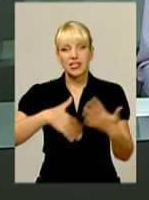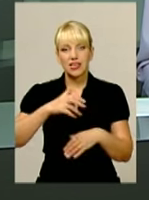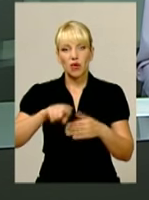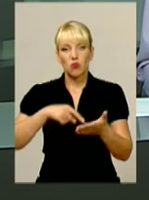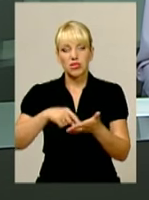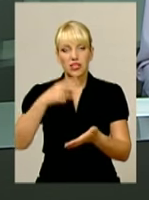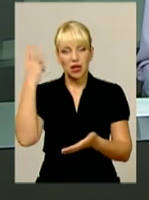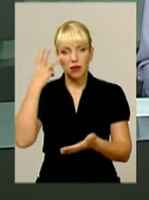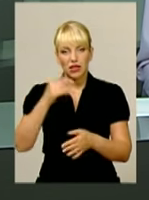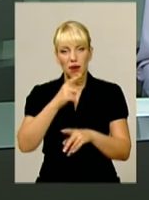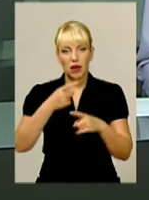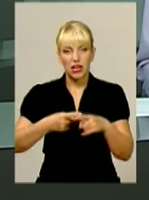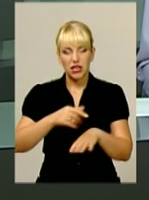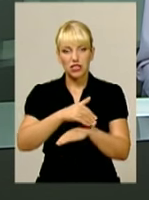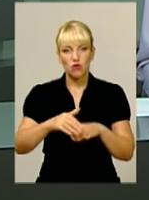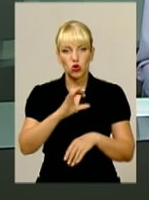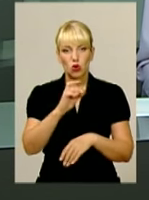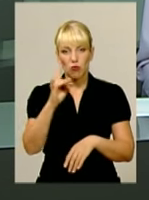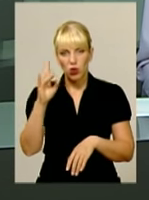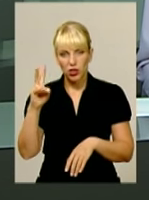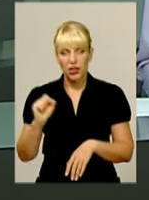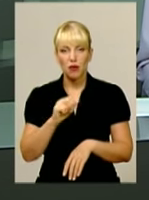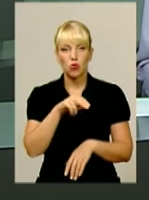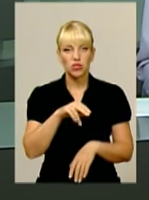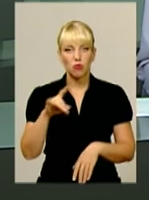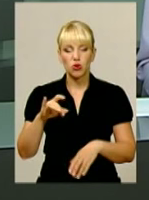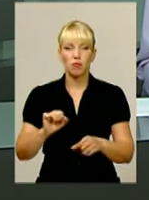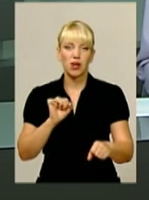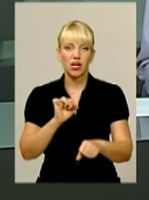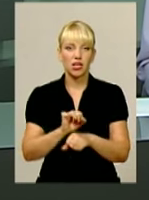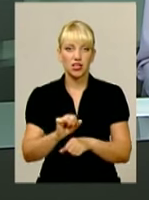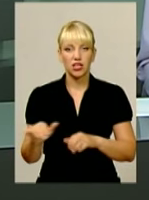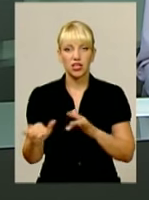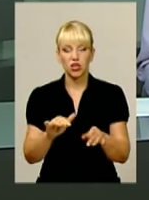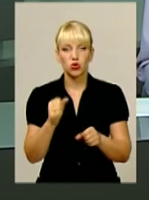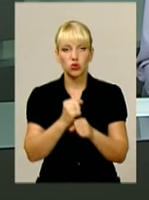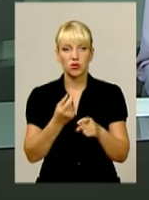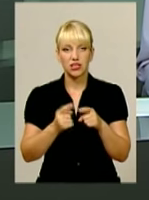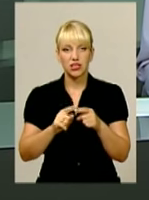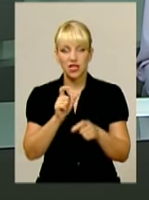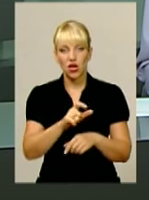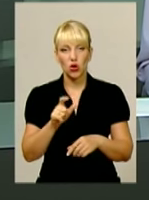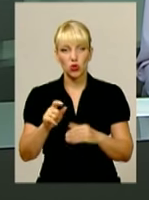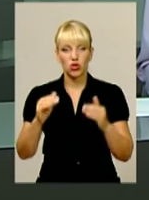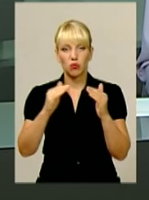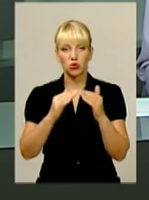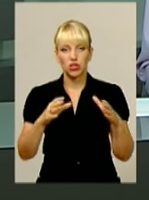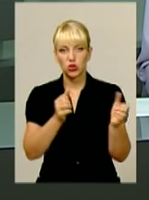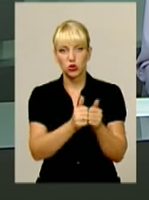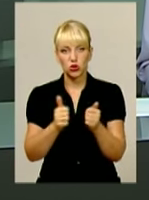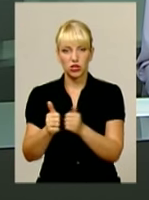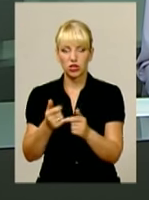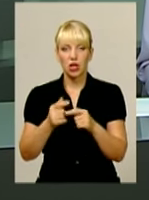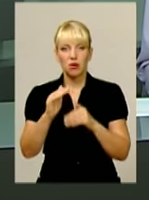перехресті вулиць Соборної та Проскурівського підпілля перекрили рух. Зробили це мешканці сусіднього будинку. Кажуть, під їхніми